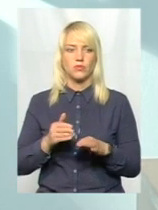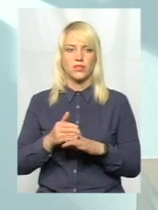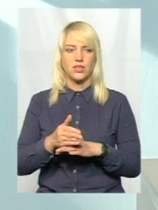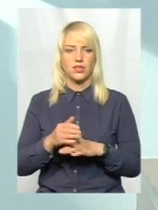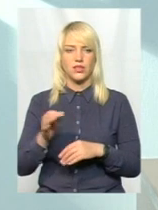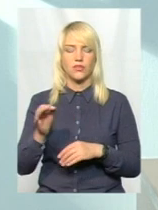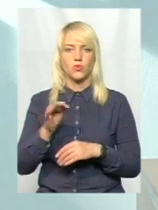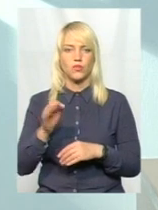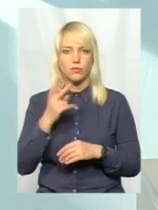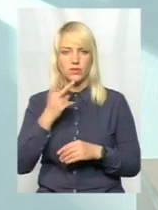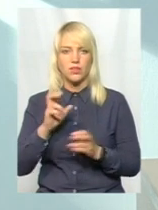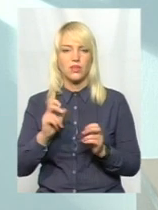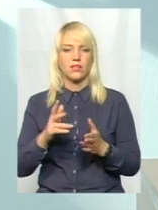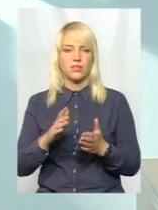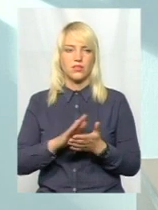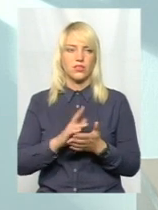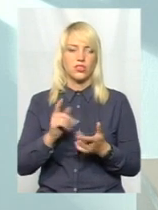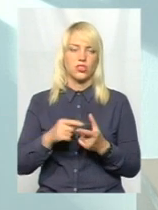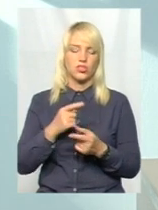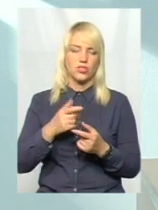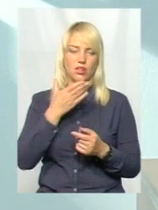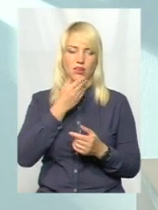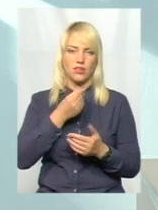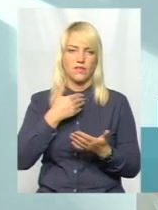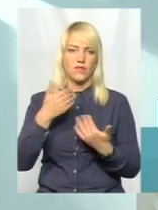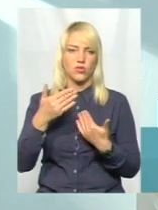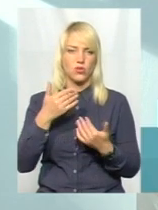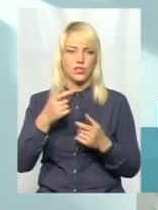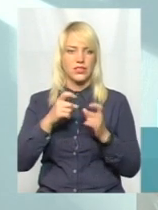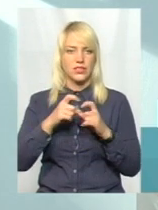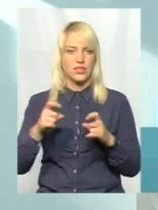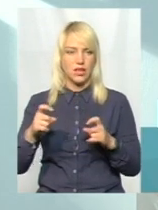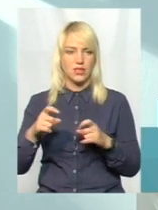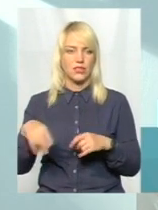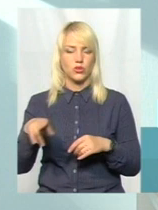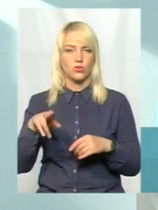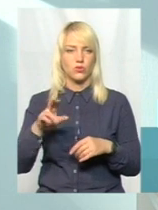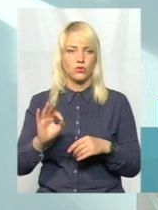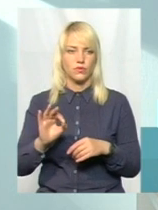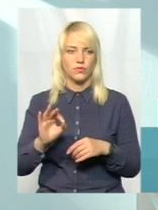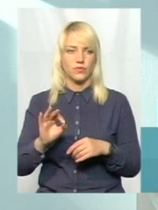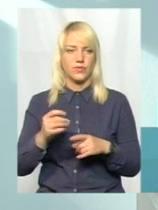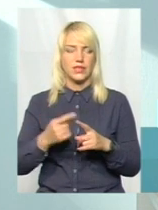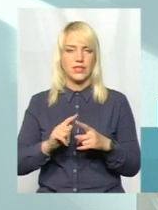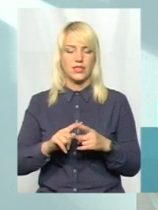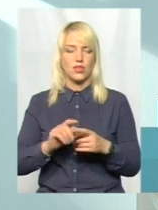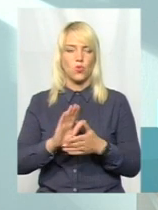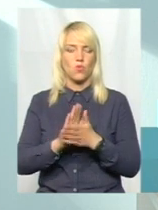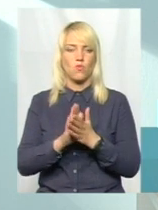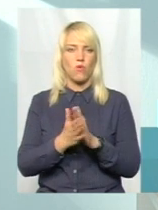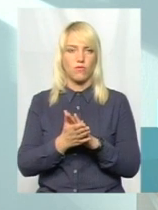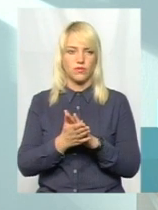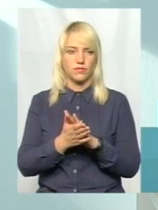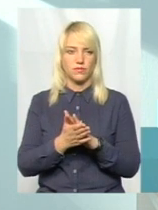яким чином ставиться і чи належно ставиться заклад до цих умов, до санітарних умов.